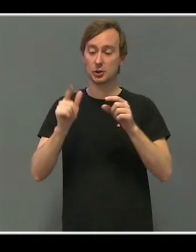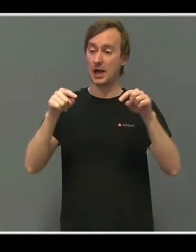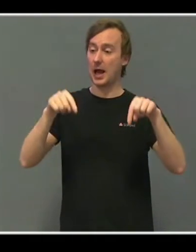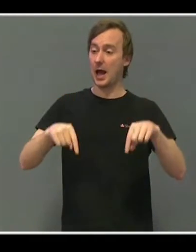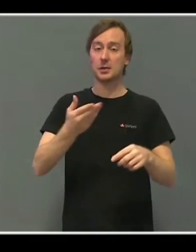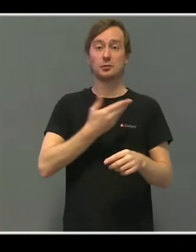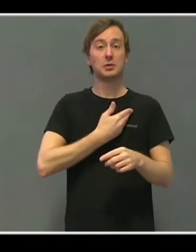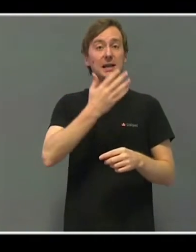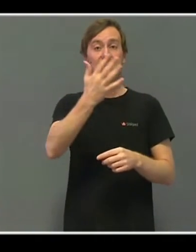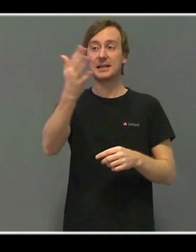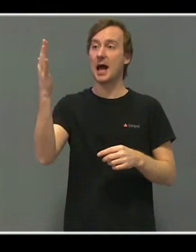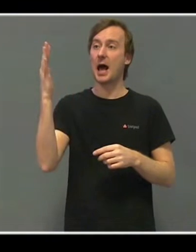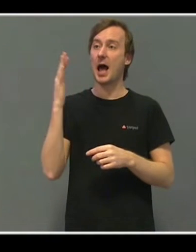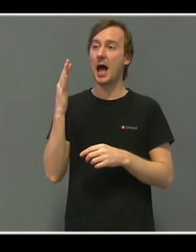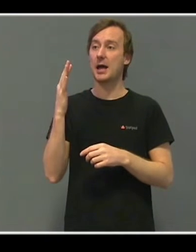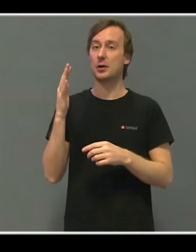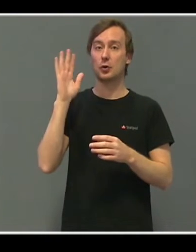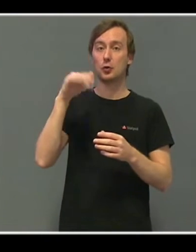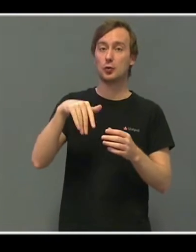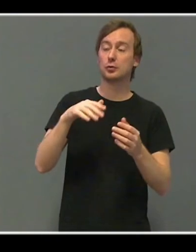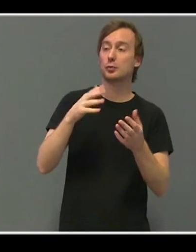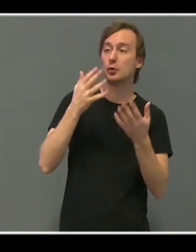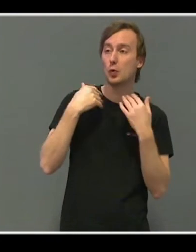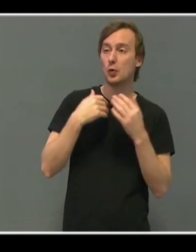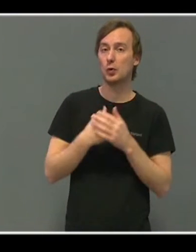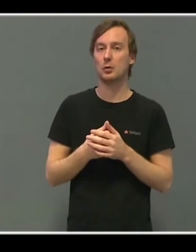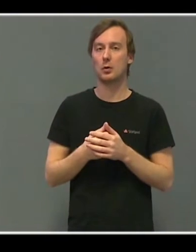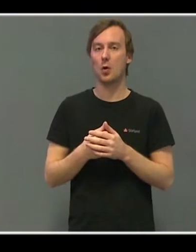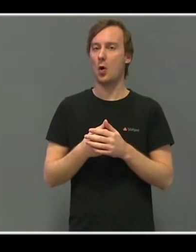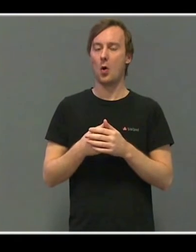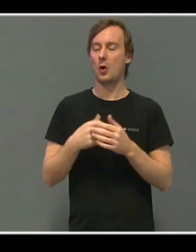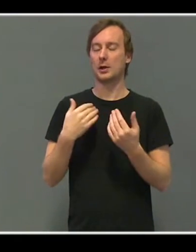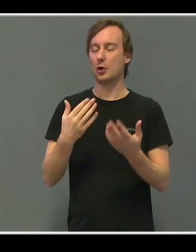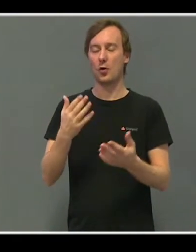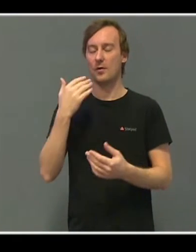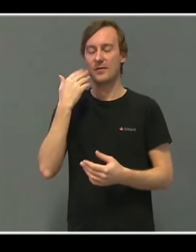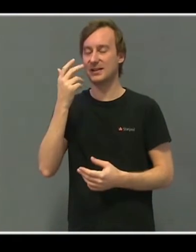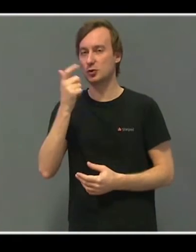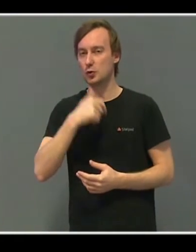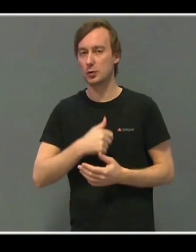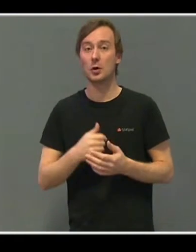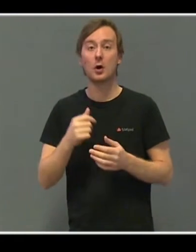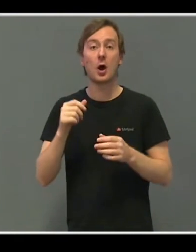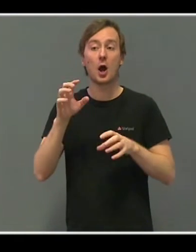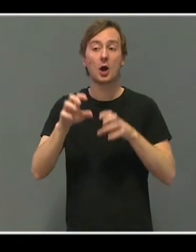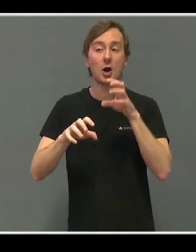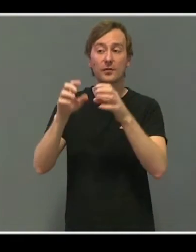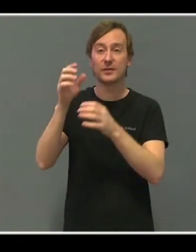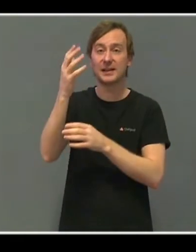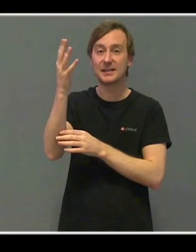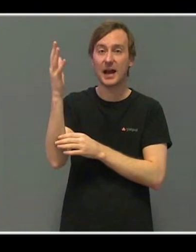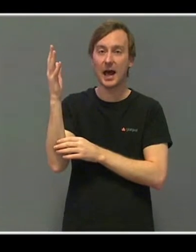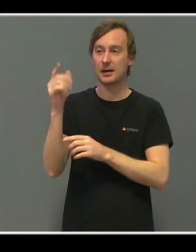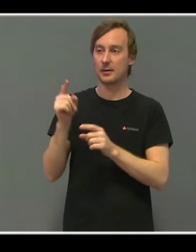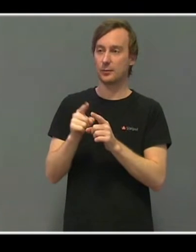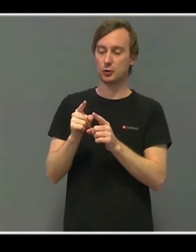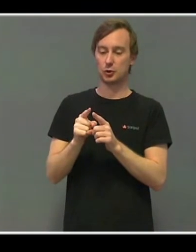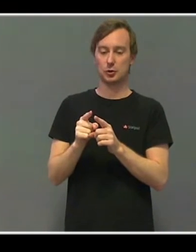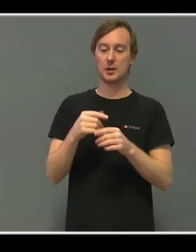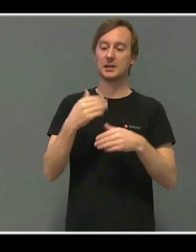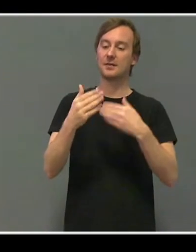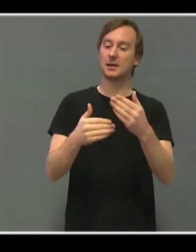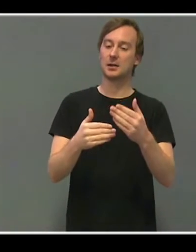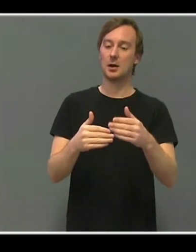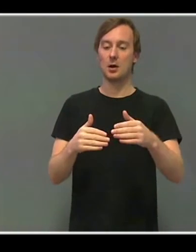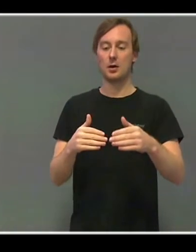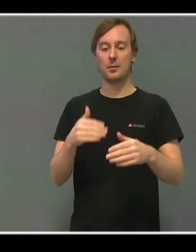trær, og vi er ute på tur, mye sur, ikke sur, som Beate sier. Så det å klatre i trær, det er å skape moralsk voksne mennesker etterhvert.